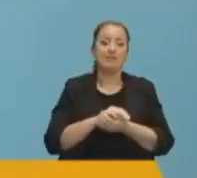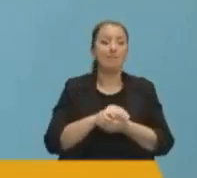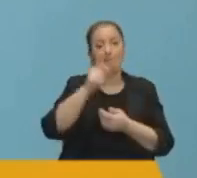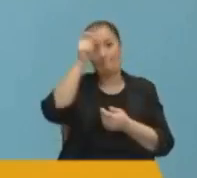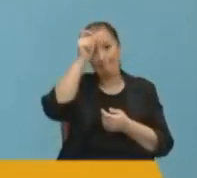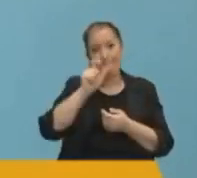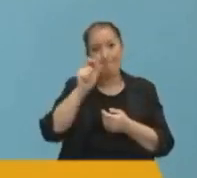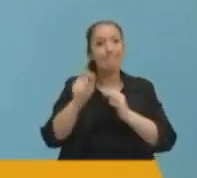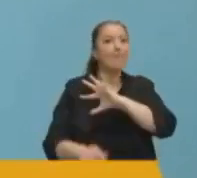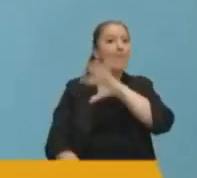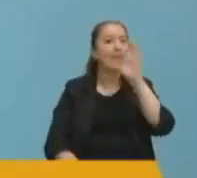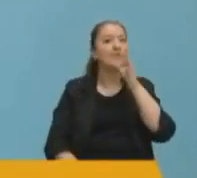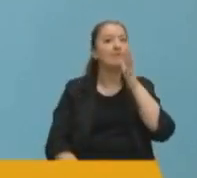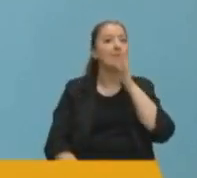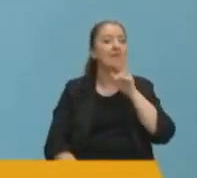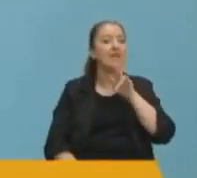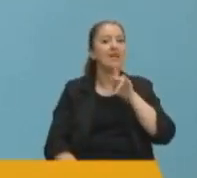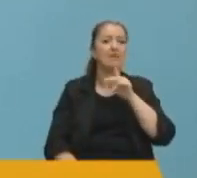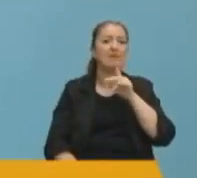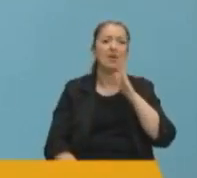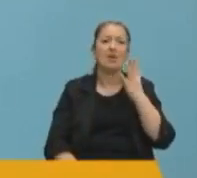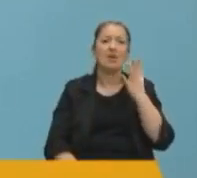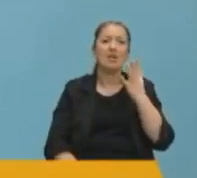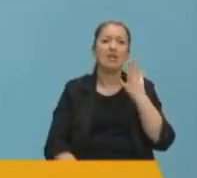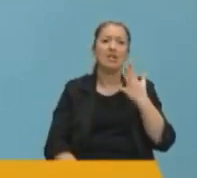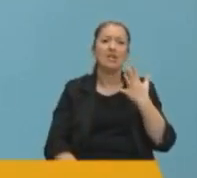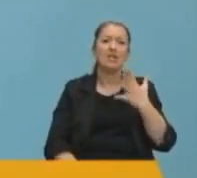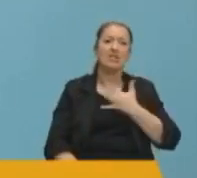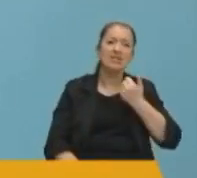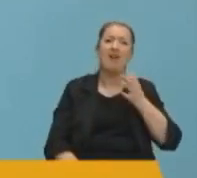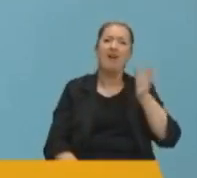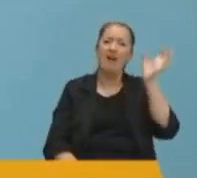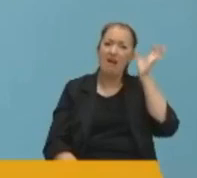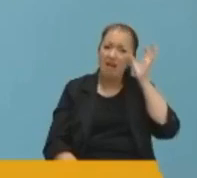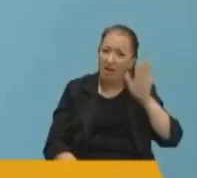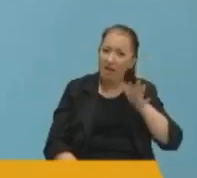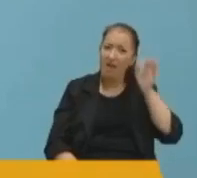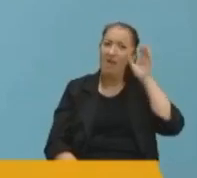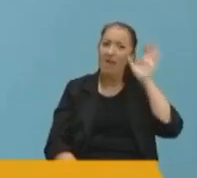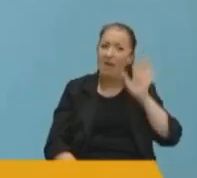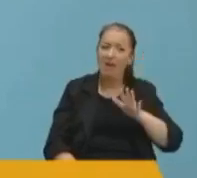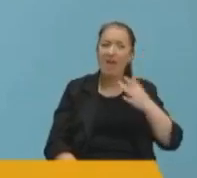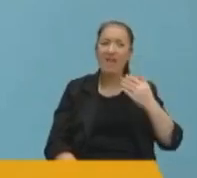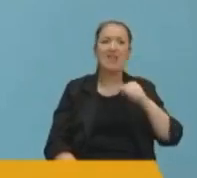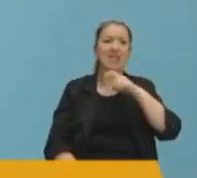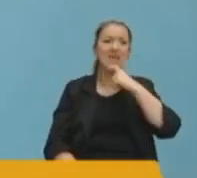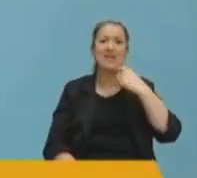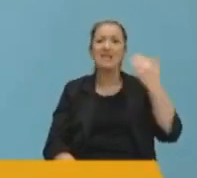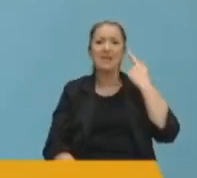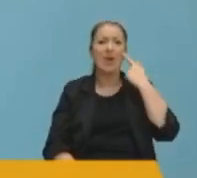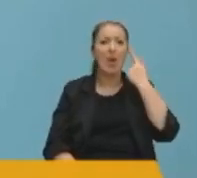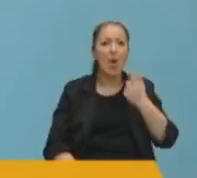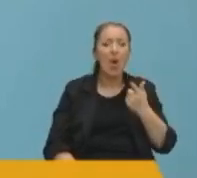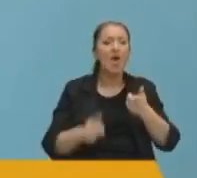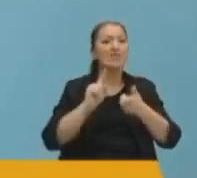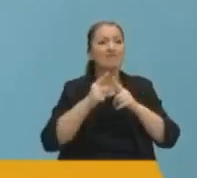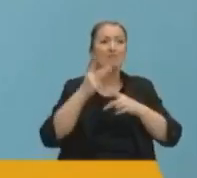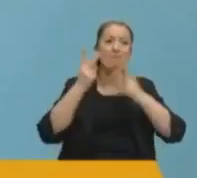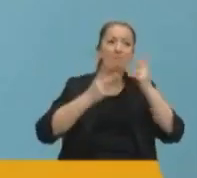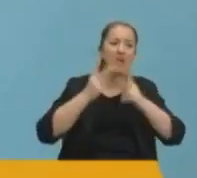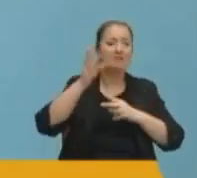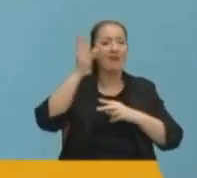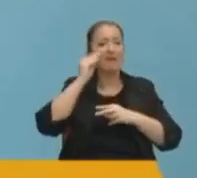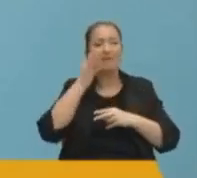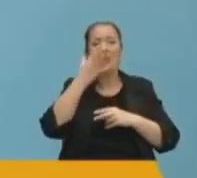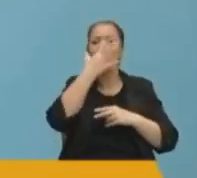Türkiye hepimizin bildiği gibi travmatik bir toplumdur ve travmaları üzerinden geçmişte ülke siyasetini dizayn eden kimi anlayışların